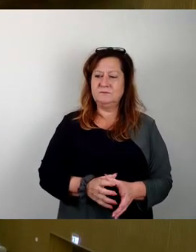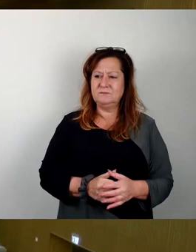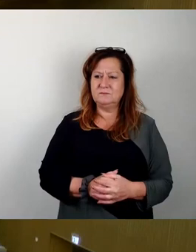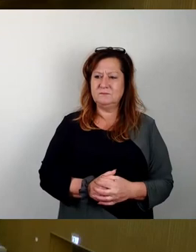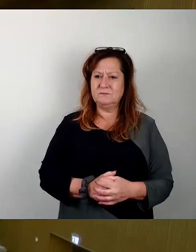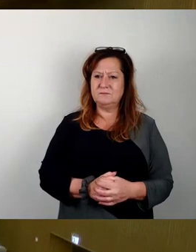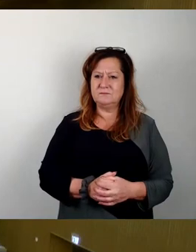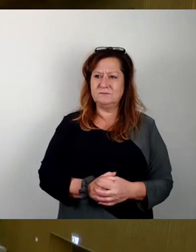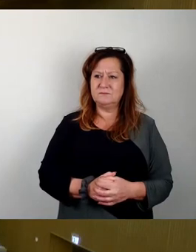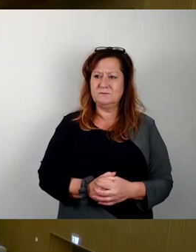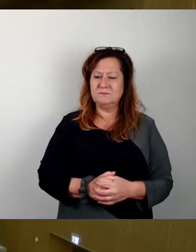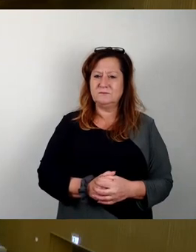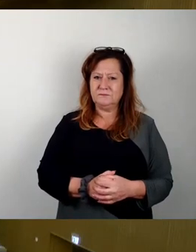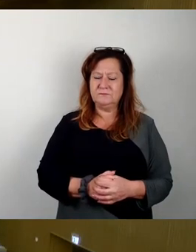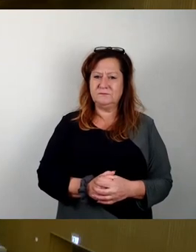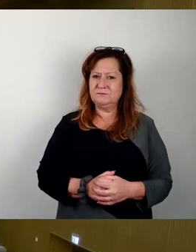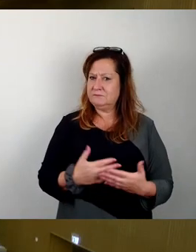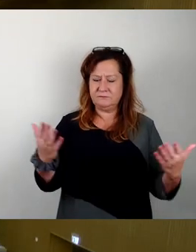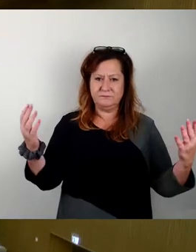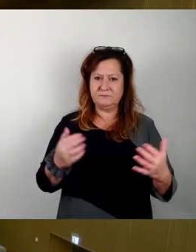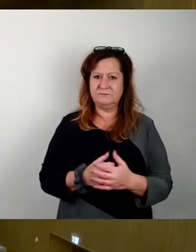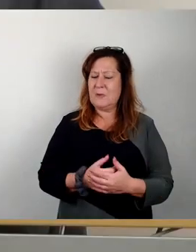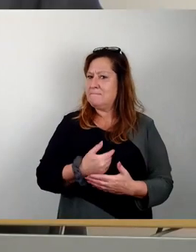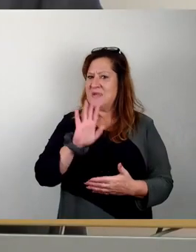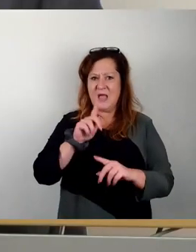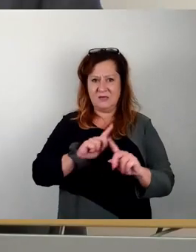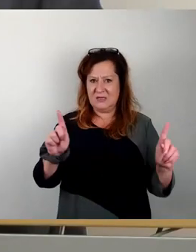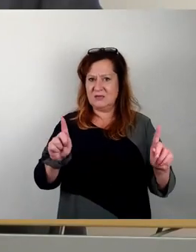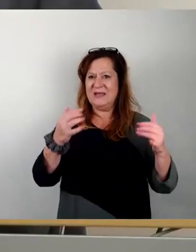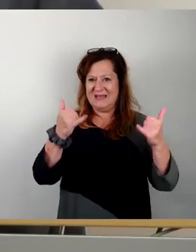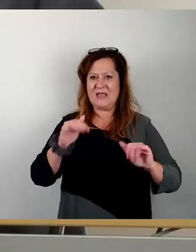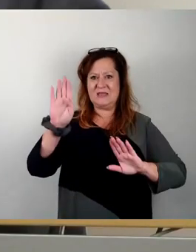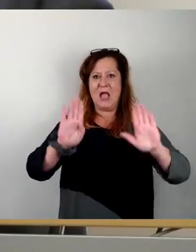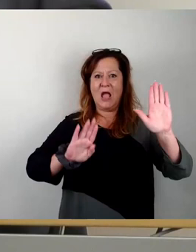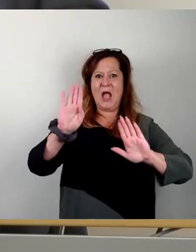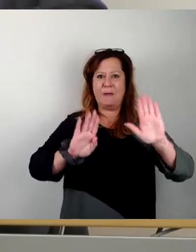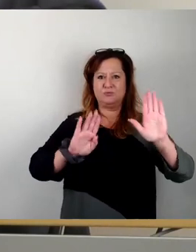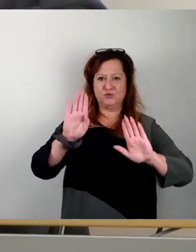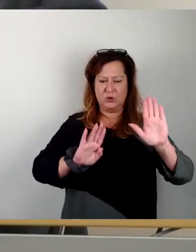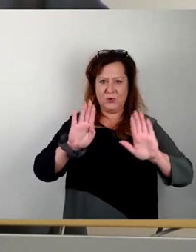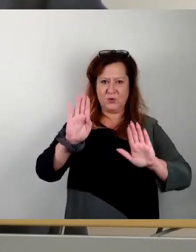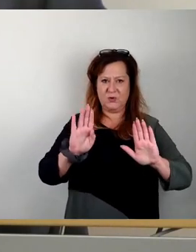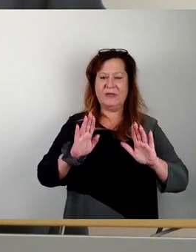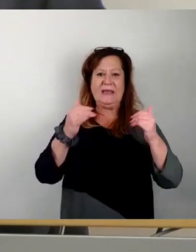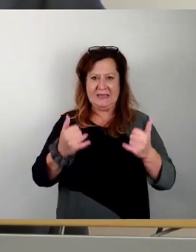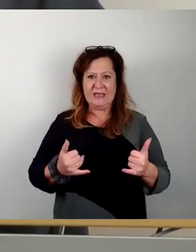Weitere Wortmeldungen sehe ich nicht. Dann steigen wir in die Abstimmung ein. Ich stelle zunächst den